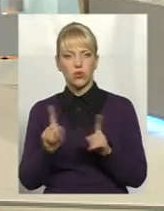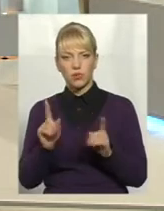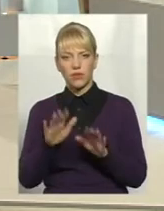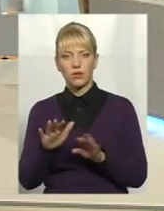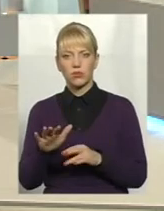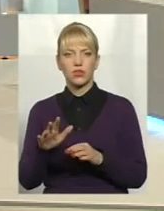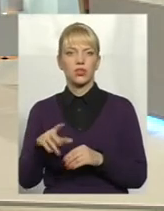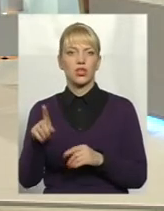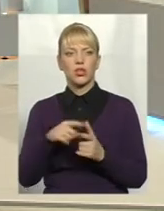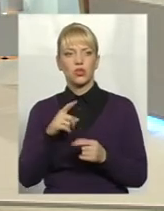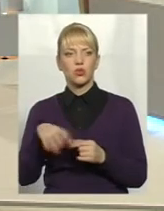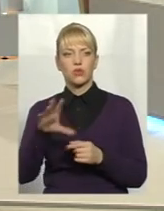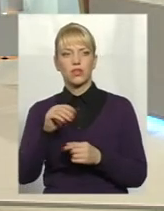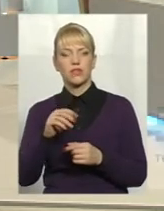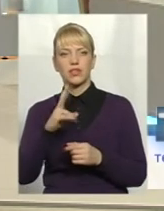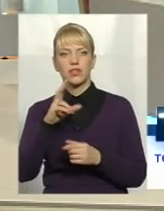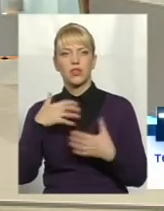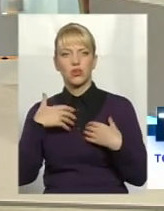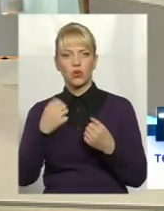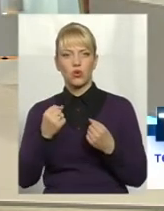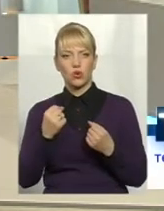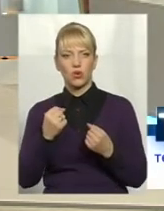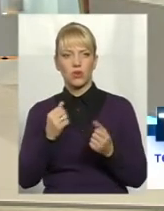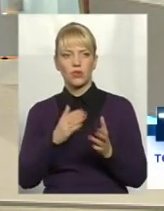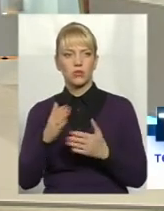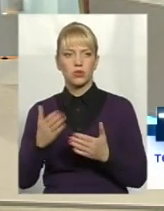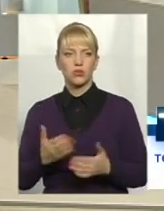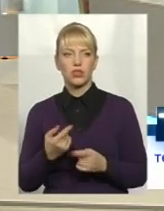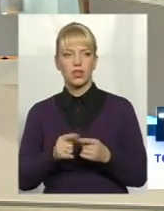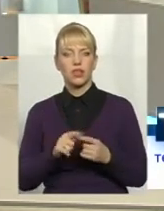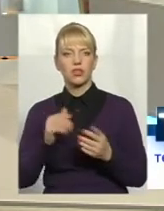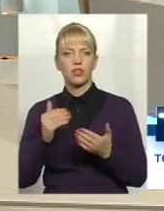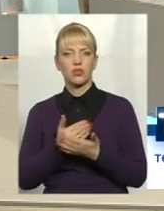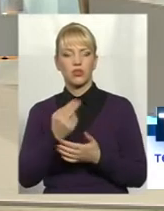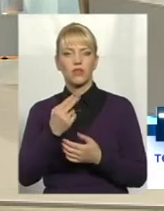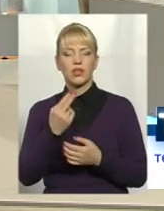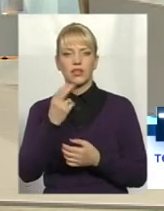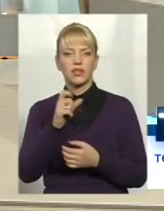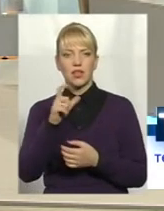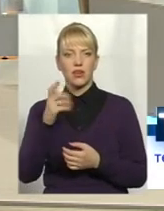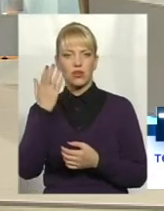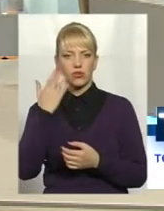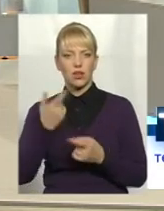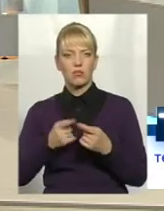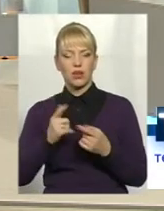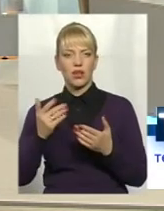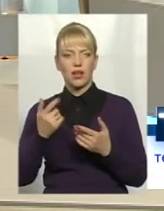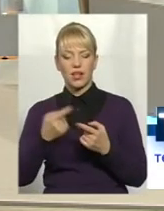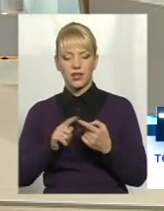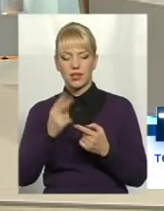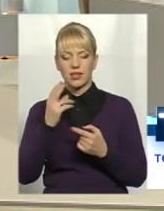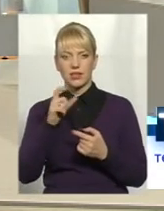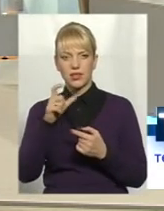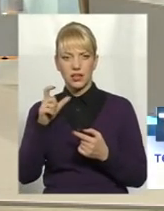всі заздоровий спосіб життя? Це просто новий цех. Коли ми цех запускаємо, приймаємо на роботу